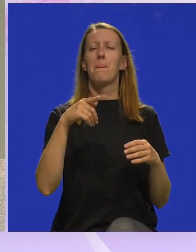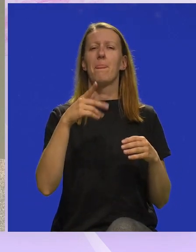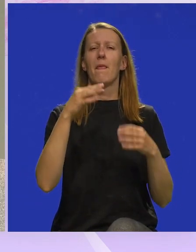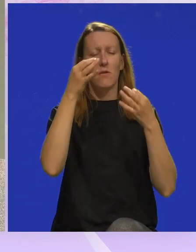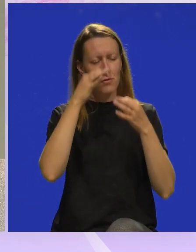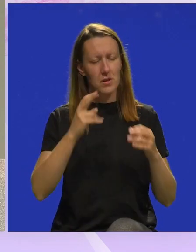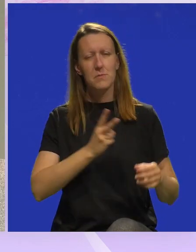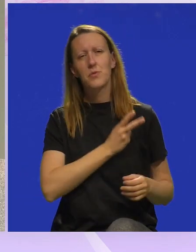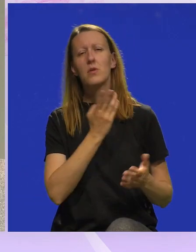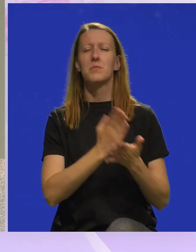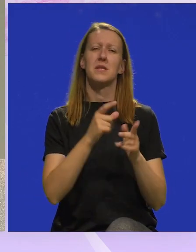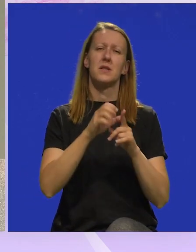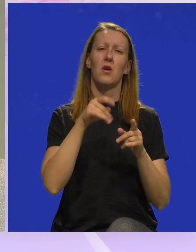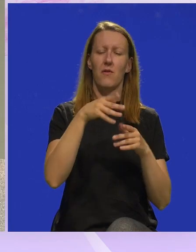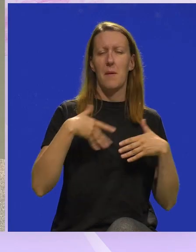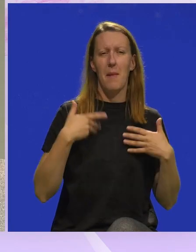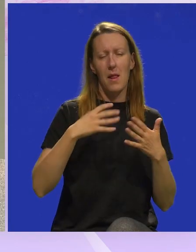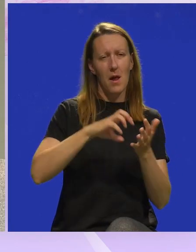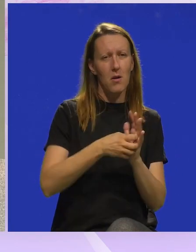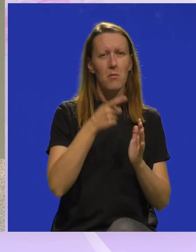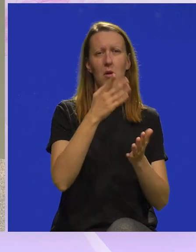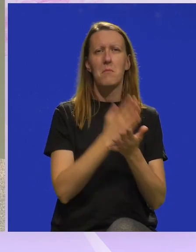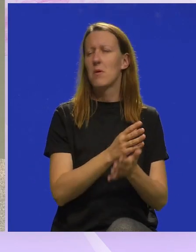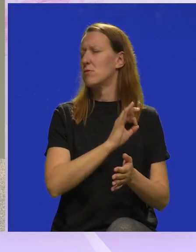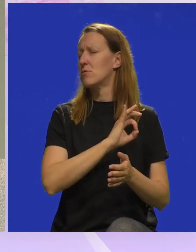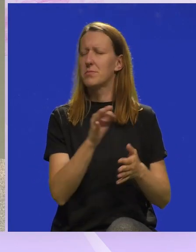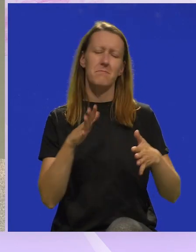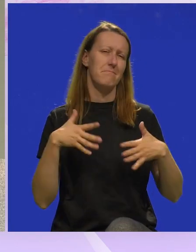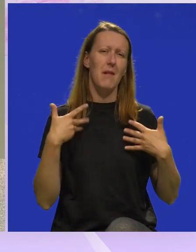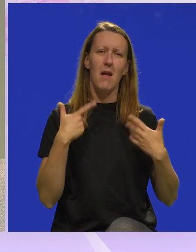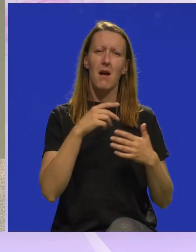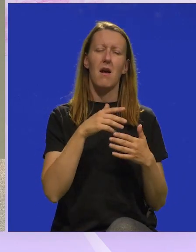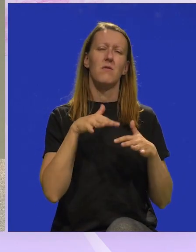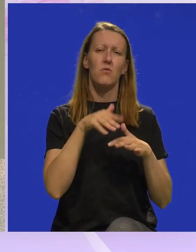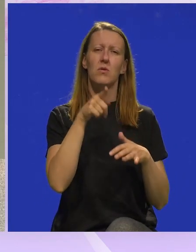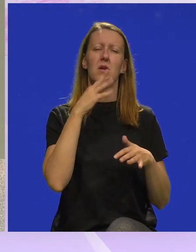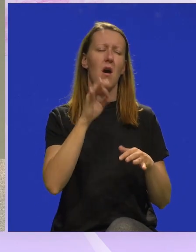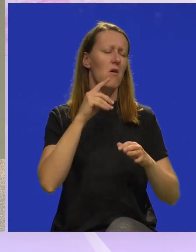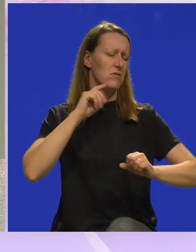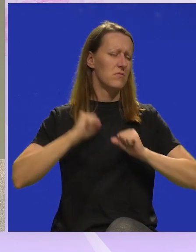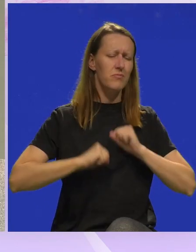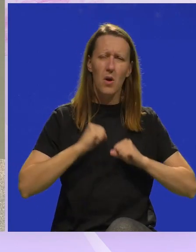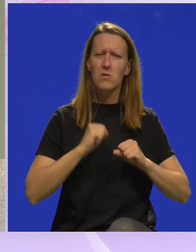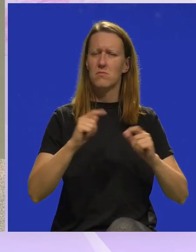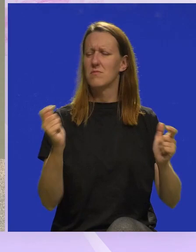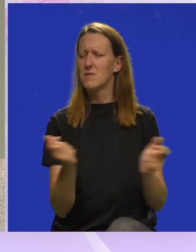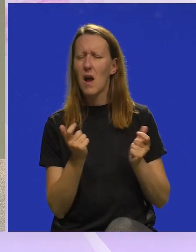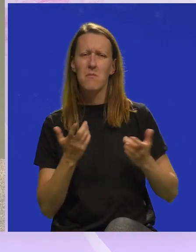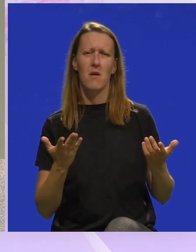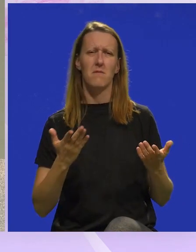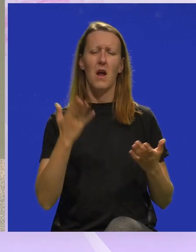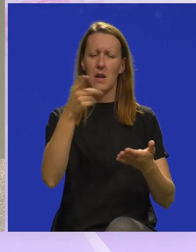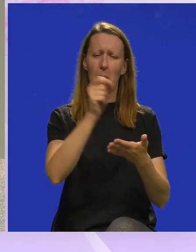Čas mi je ponos biti dio ove mlade ekipe. Oni su baš predivni mladi ljudi. Toliko su talentirani, toliko su zabavni